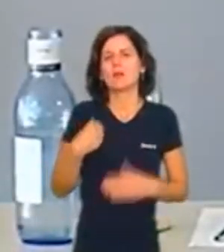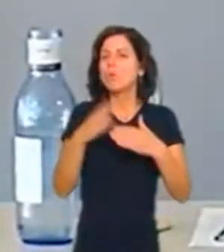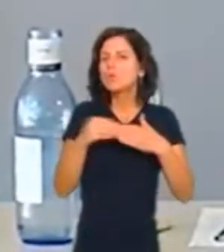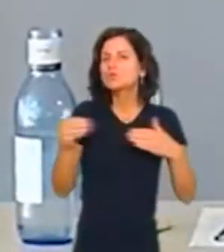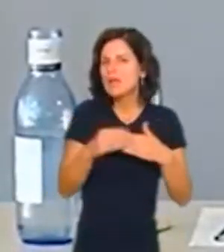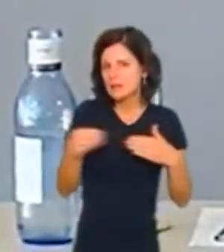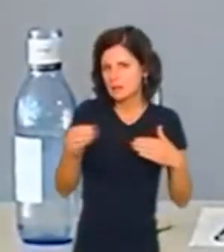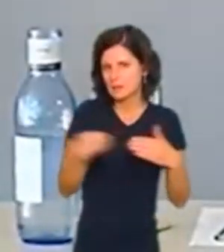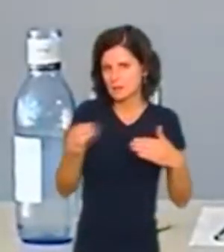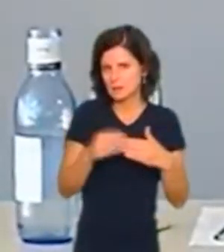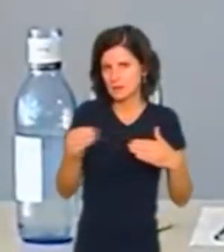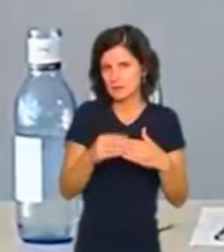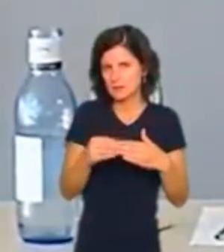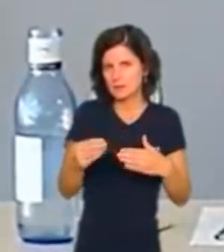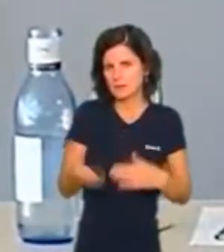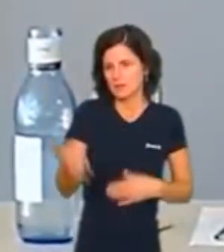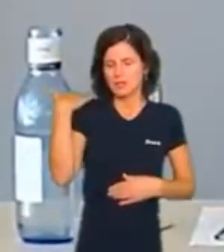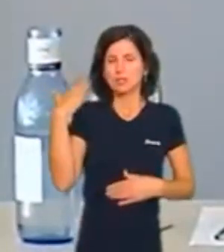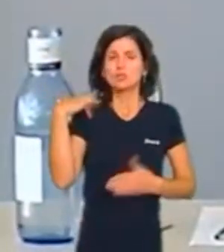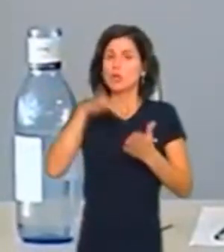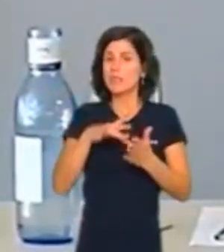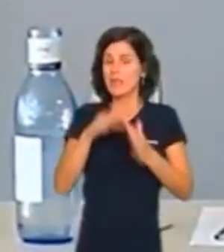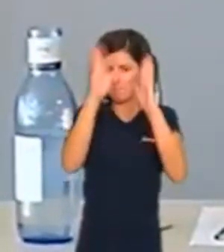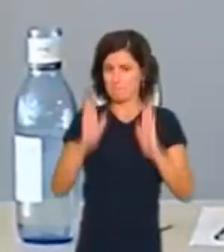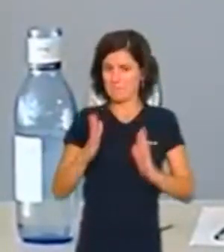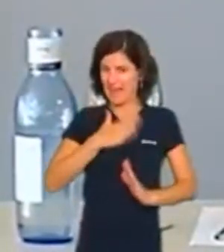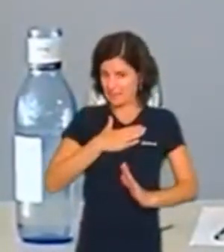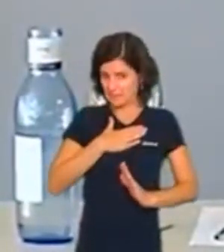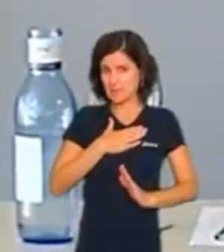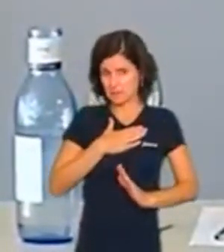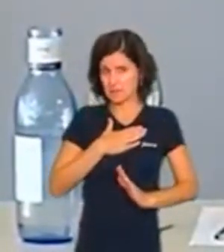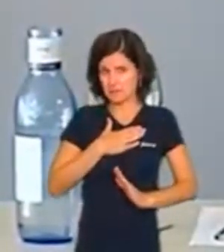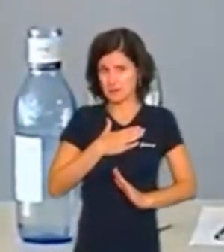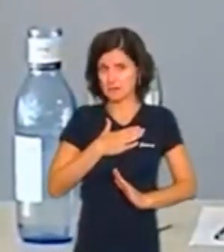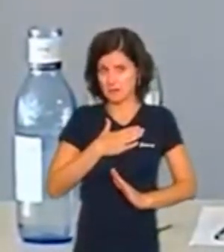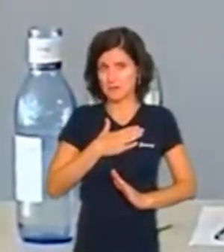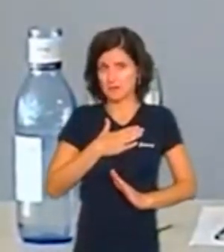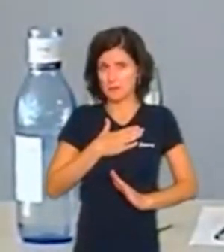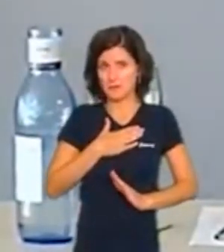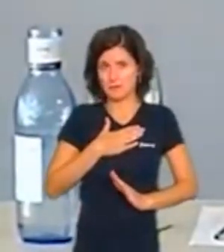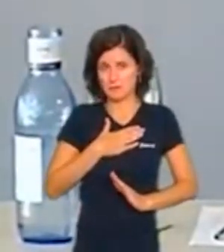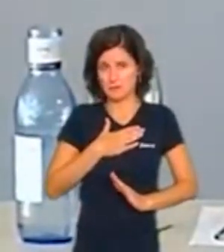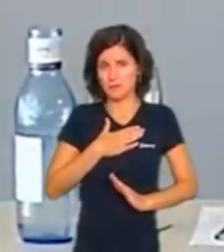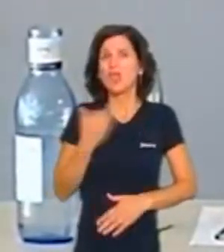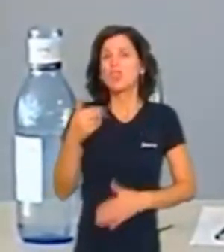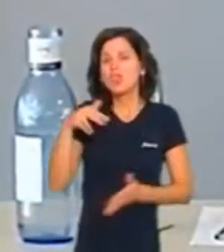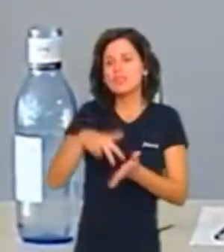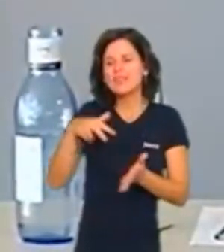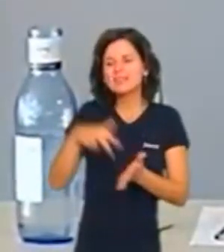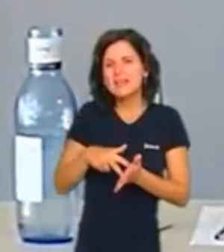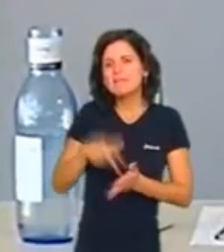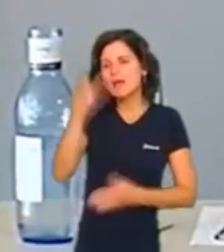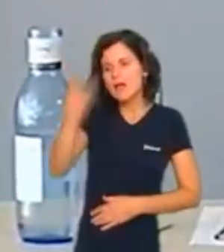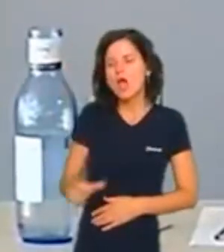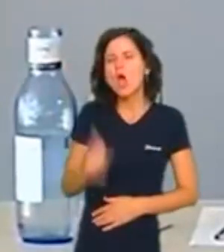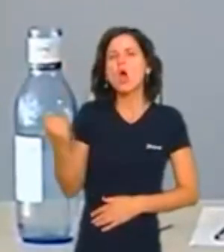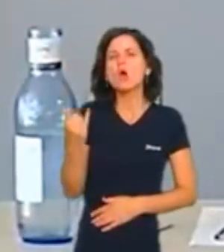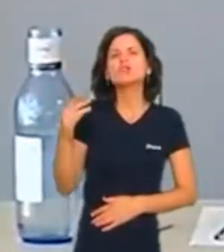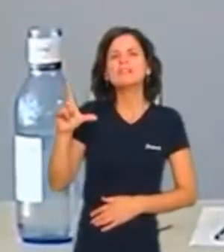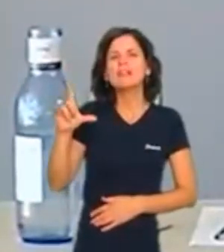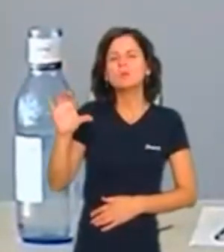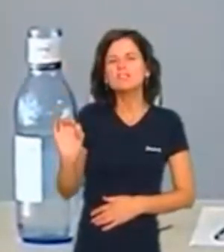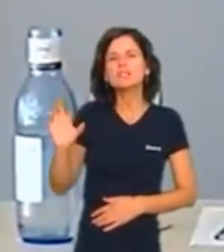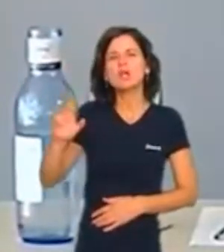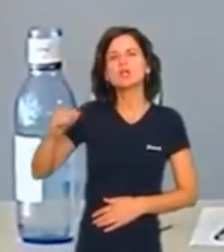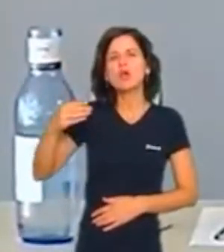'equidistància entre el que va passar l'altre dia en ma casa, on estava José Luis Roberto, conegut dirigent d'un partit